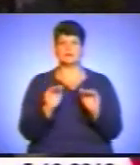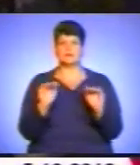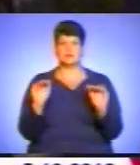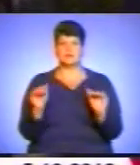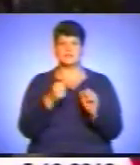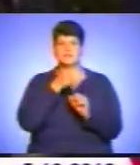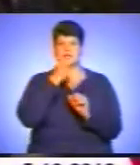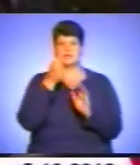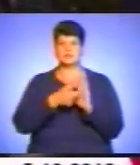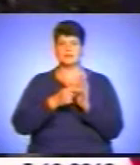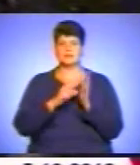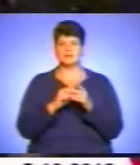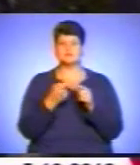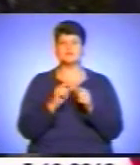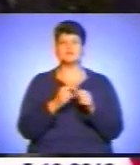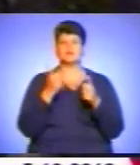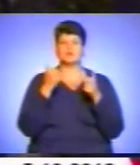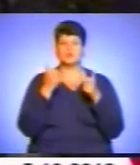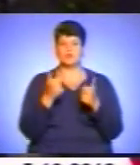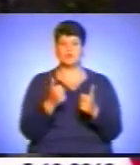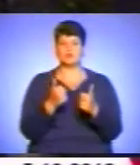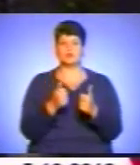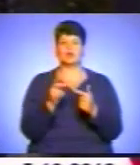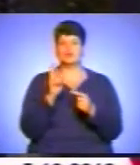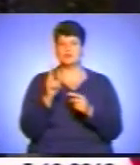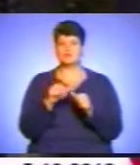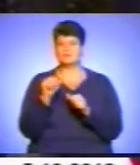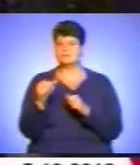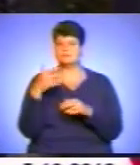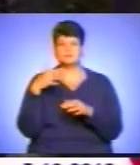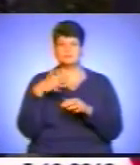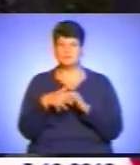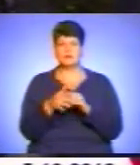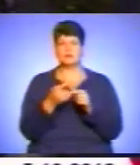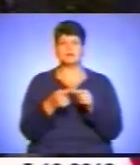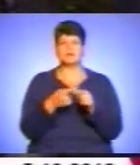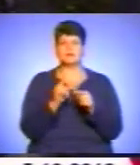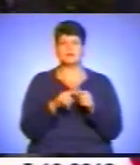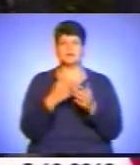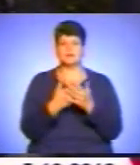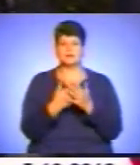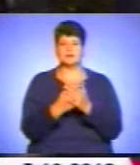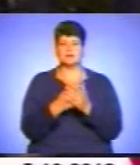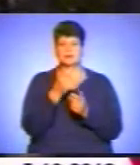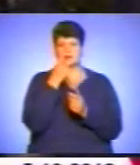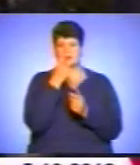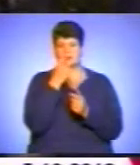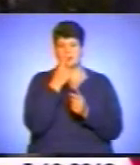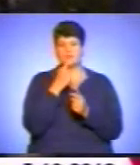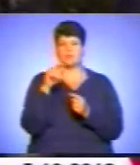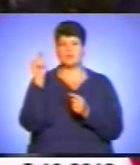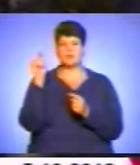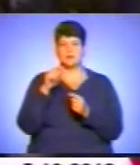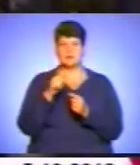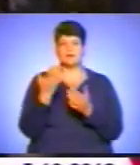класів – це теж добре. Дехто цього не розуміє, але це, знаєте, от я нечодавно приїхав там,